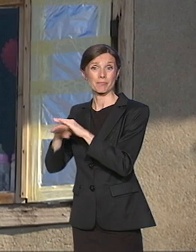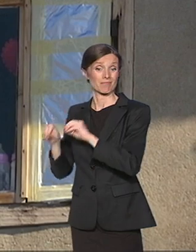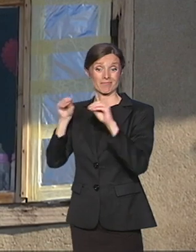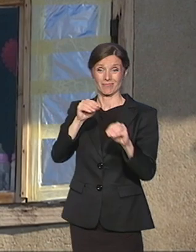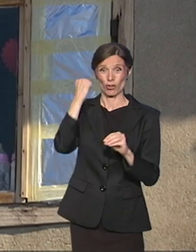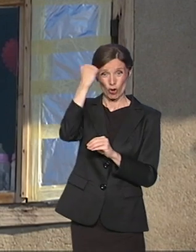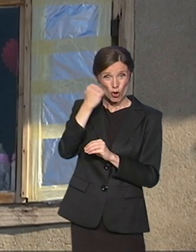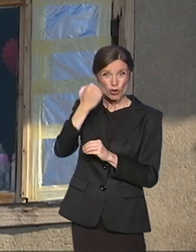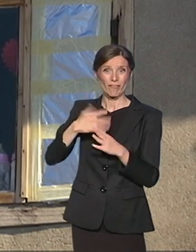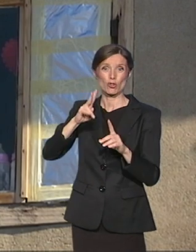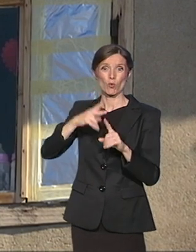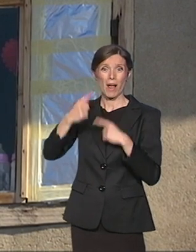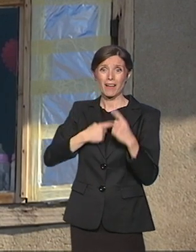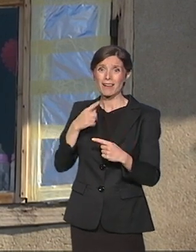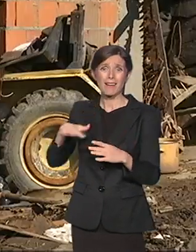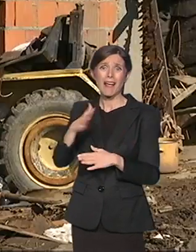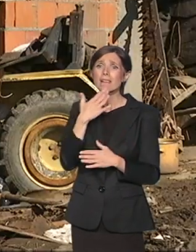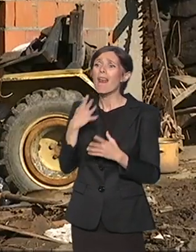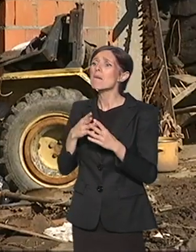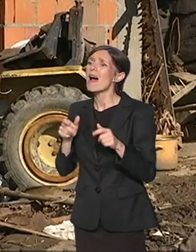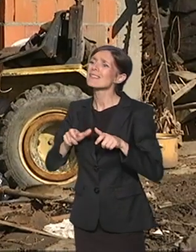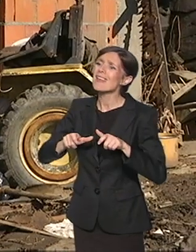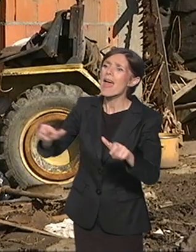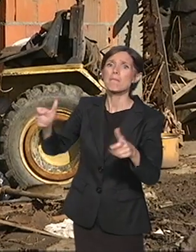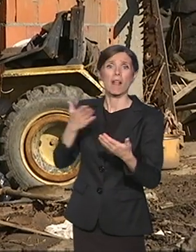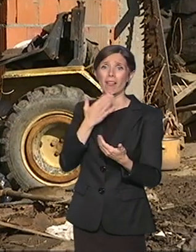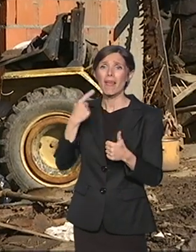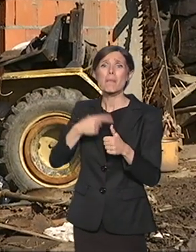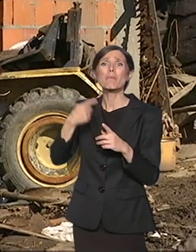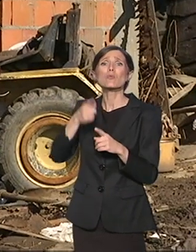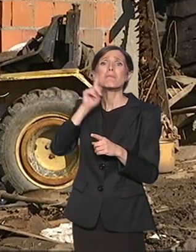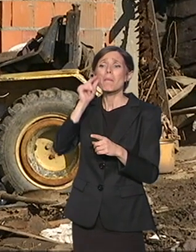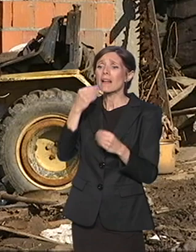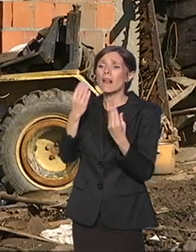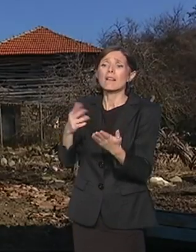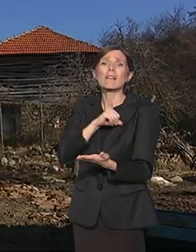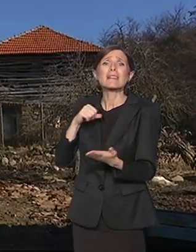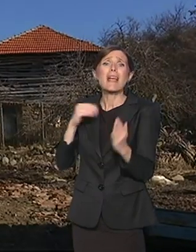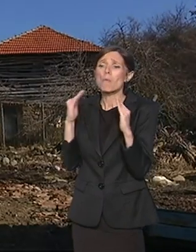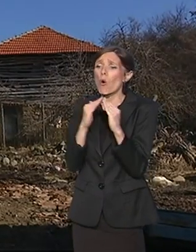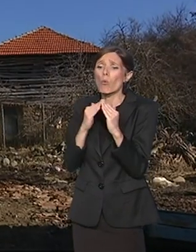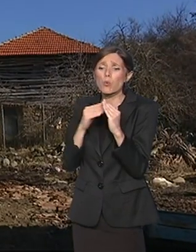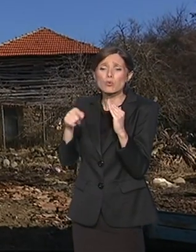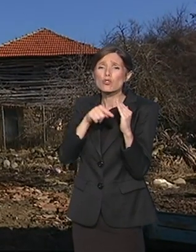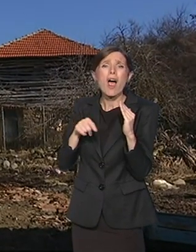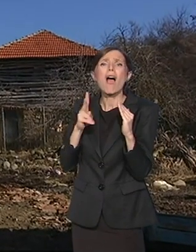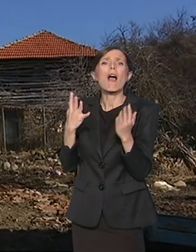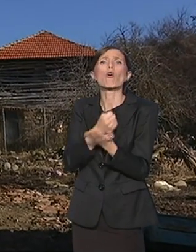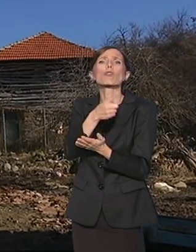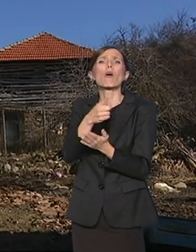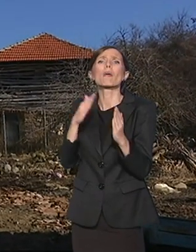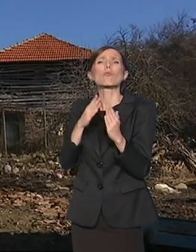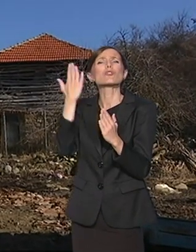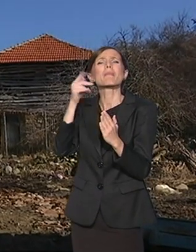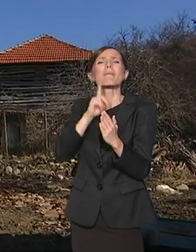posjedu sa više nego skromnom okućnicom koju su nasledili od roditelja koji su trošnu kuću stekli brinući o ljudima koji su